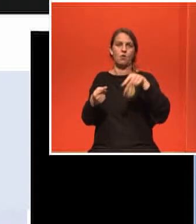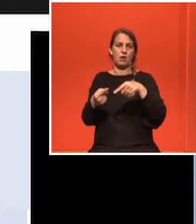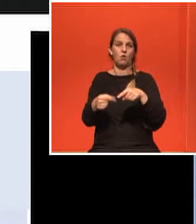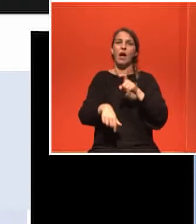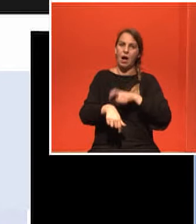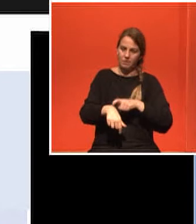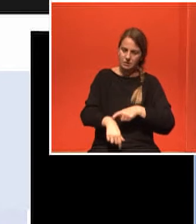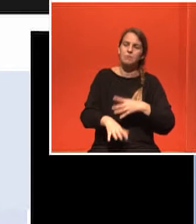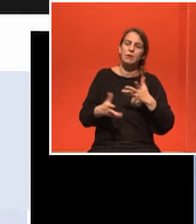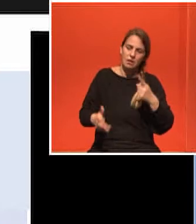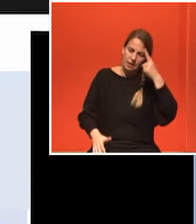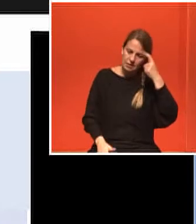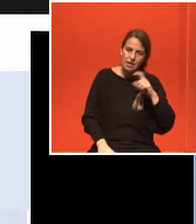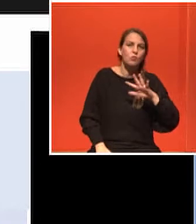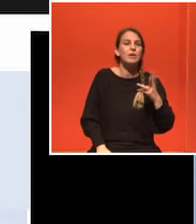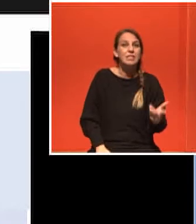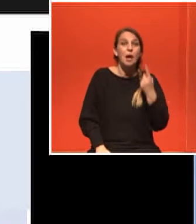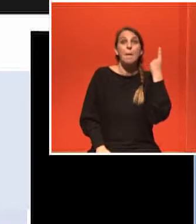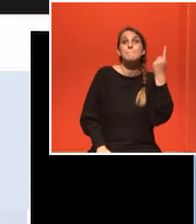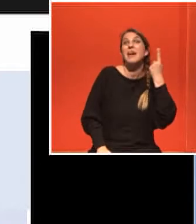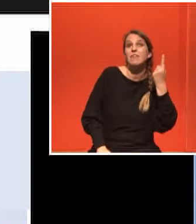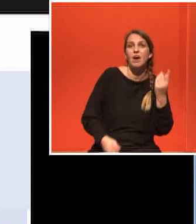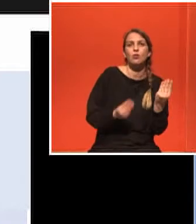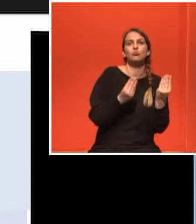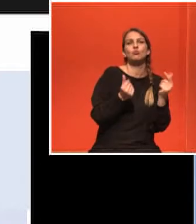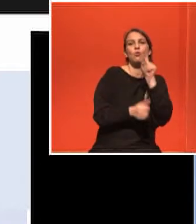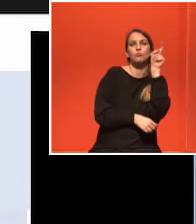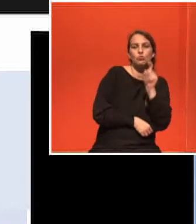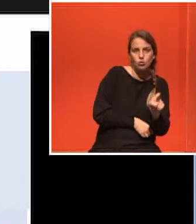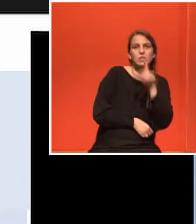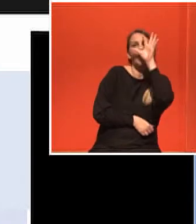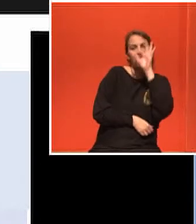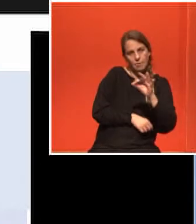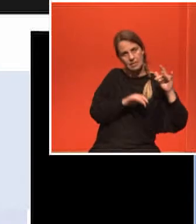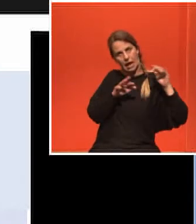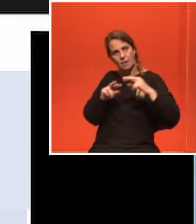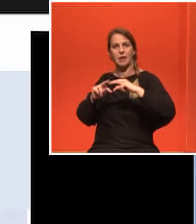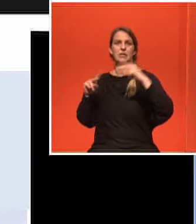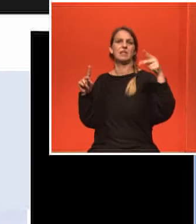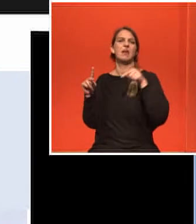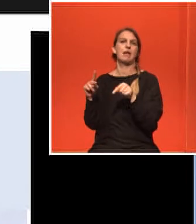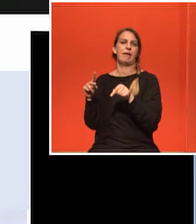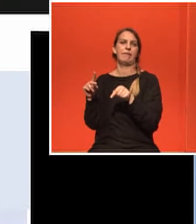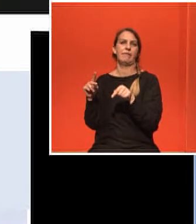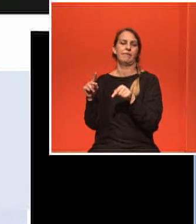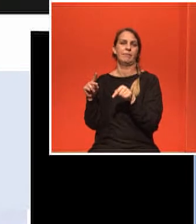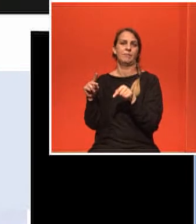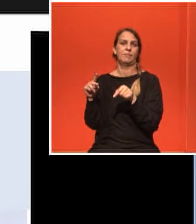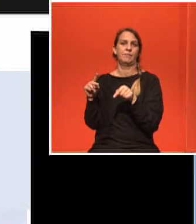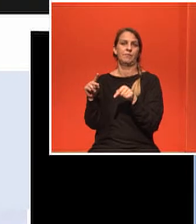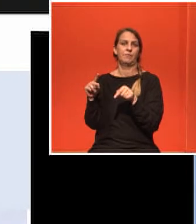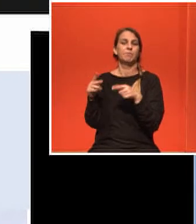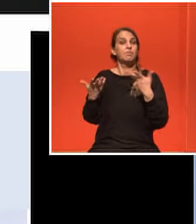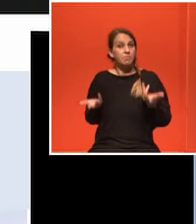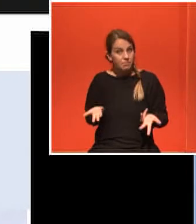τρόπος της ζωής επιβάλλει απάνω στο διάβασμα των γενετικών μας πληροφοριών άρα ξέρουμε